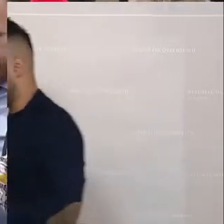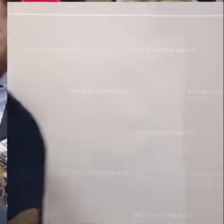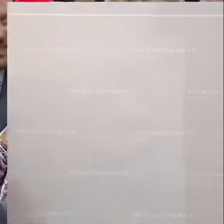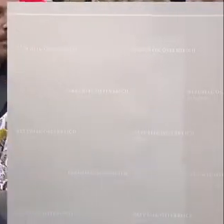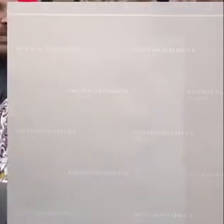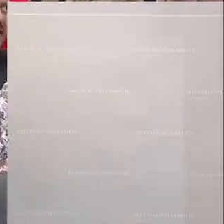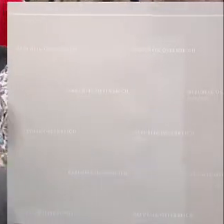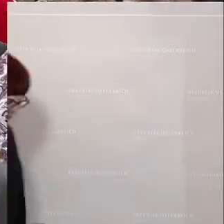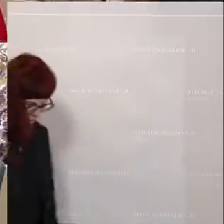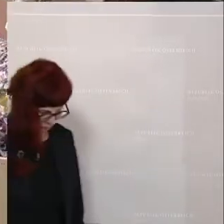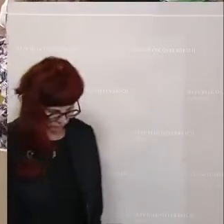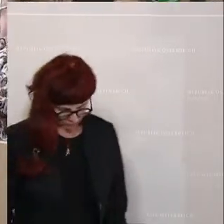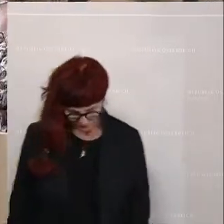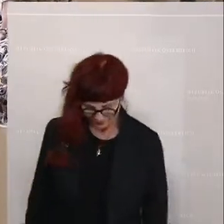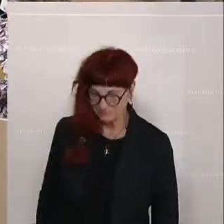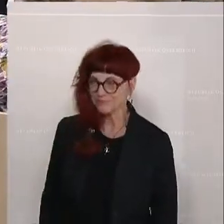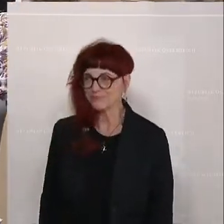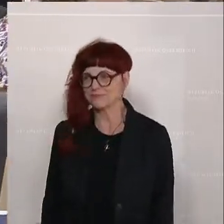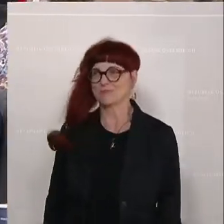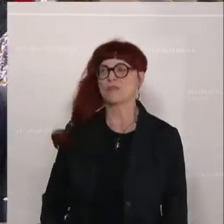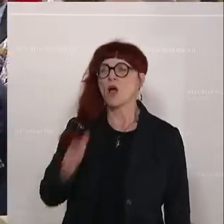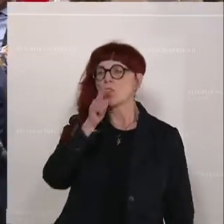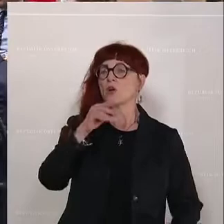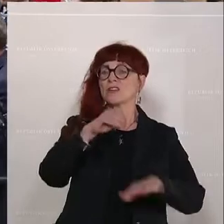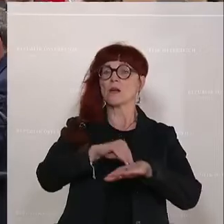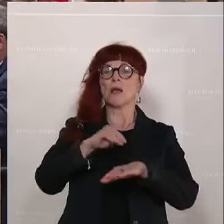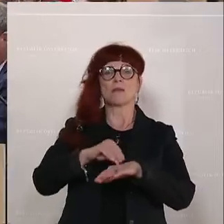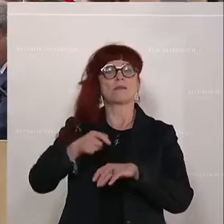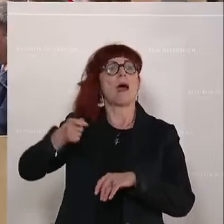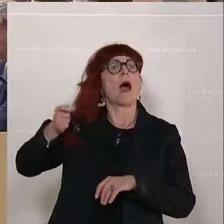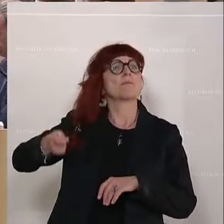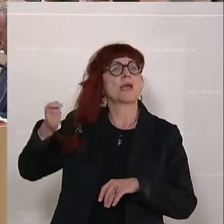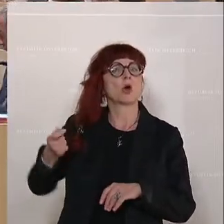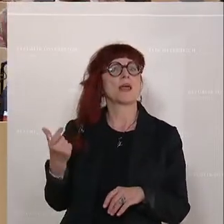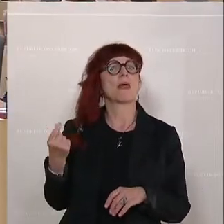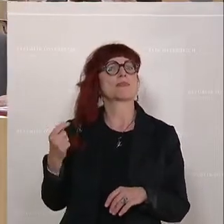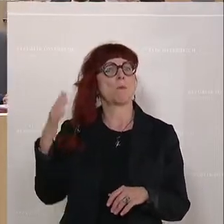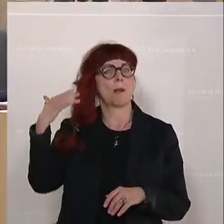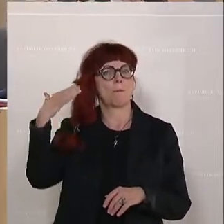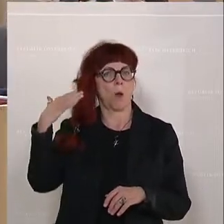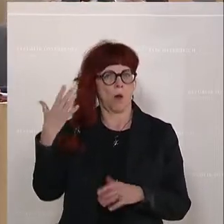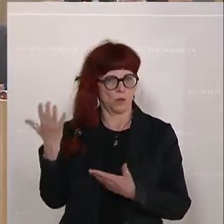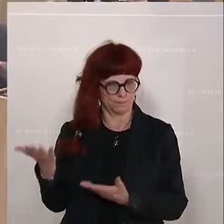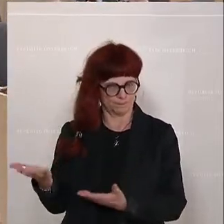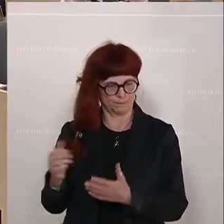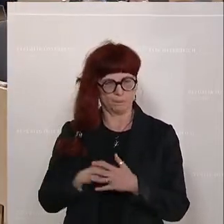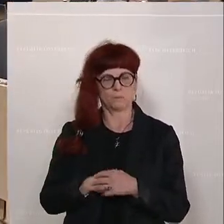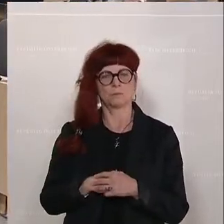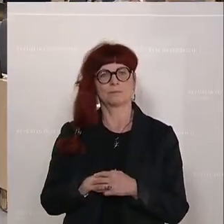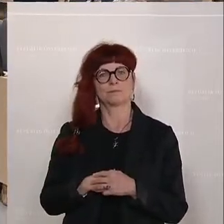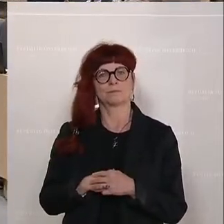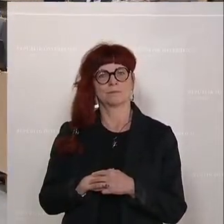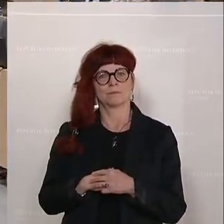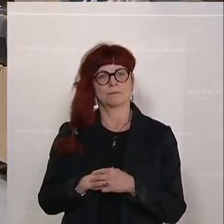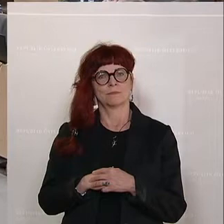Markus Kotzer, Arbeits und Sozialsprecher der Grünen. Die Inflation steigt weiter, und zwar in ganz Europa, sagt er, es ist legitim,